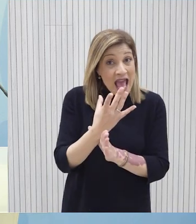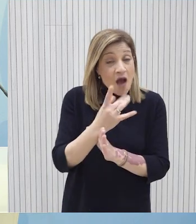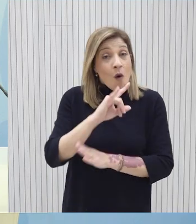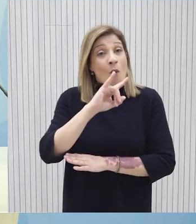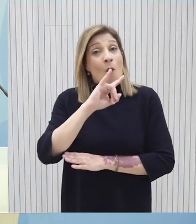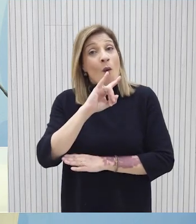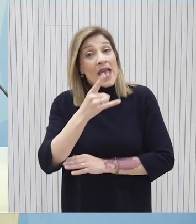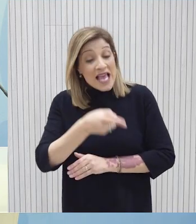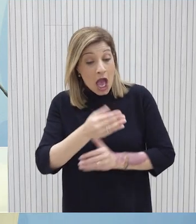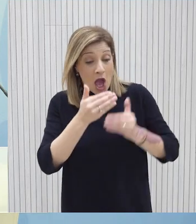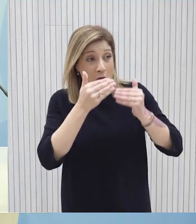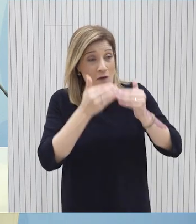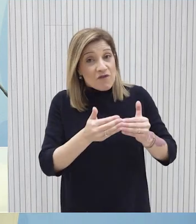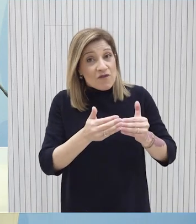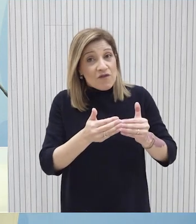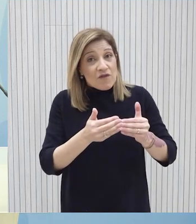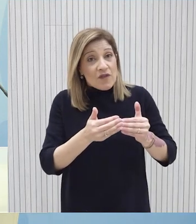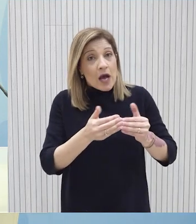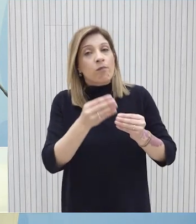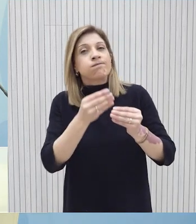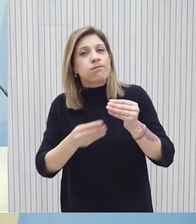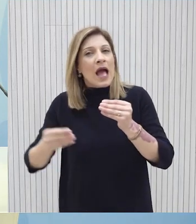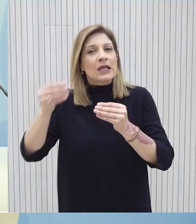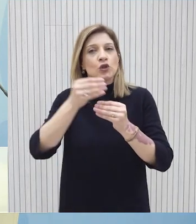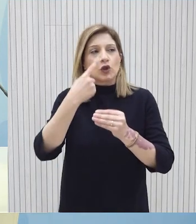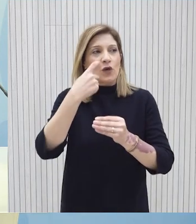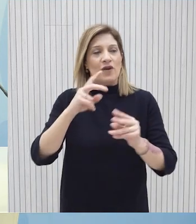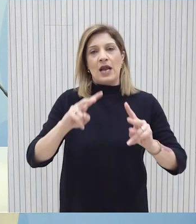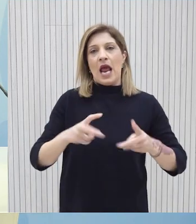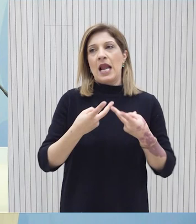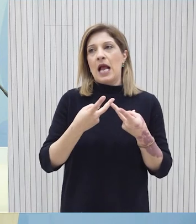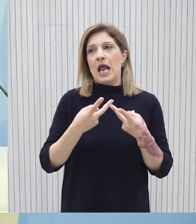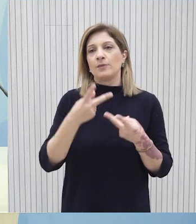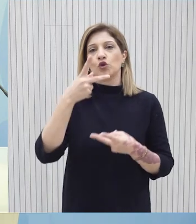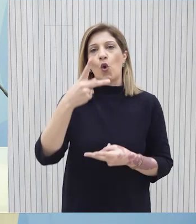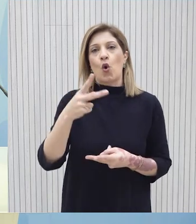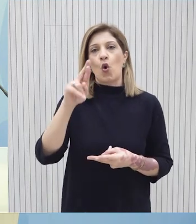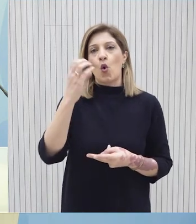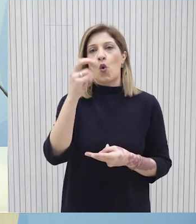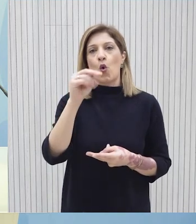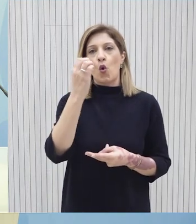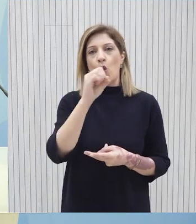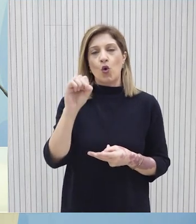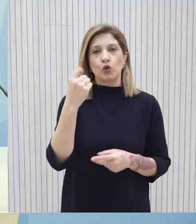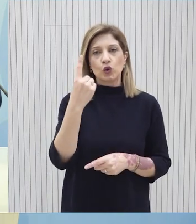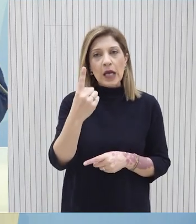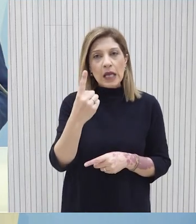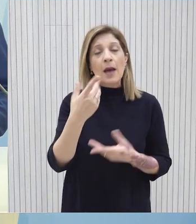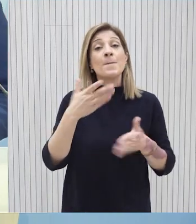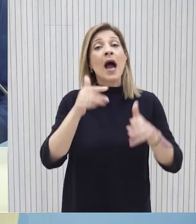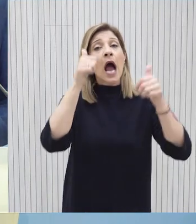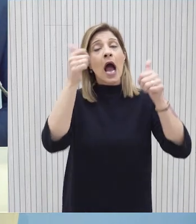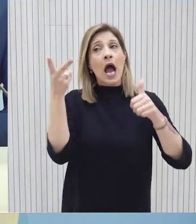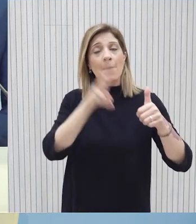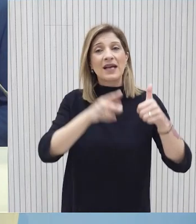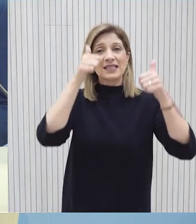επέκταση της ανακάλυψης περιοριστικής στο χρόνο ως ένας Όπως είναι και η ανακοίνωση του Υπουργείου Ενέργειας